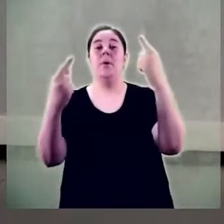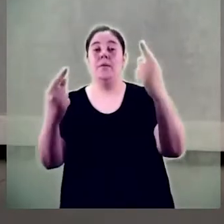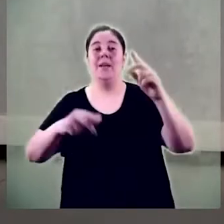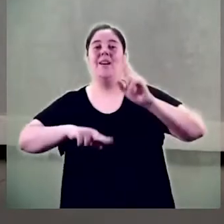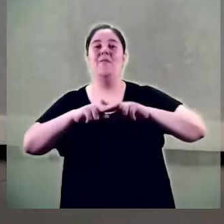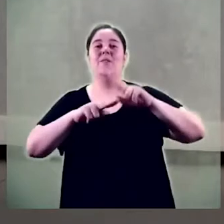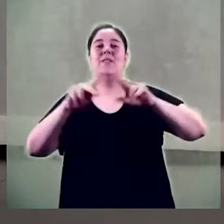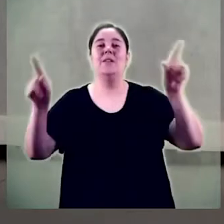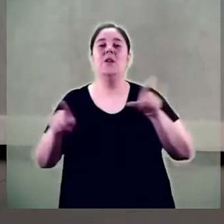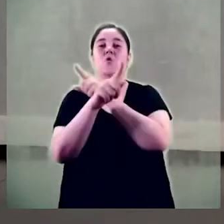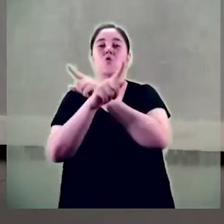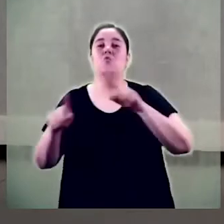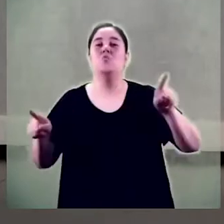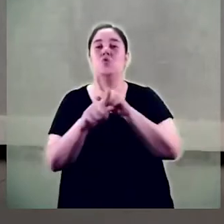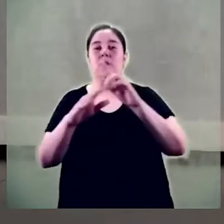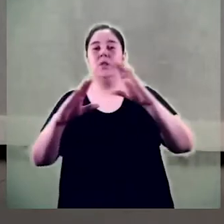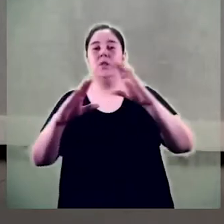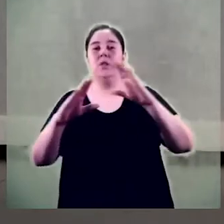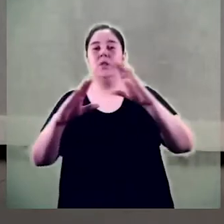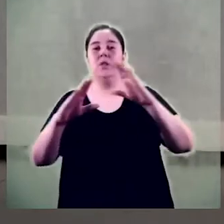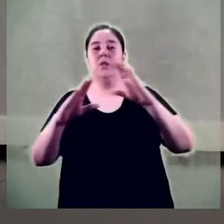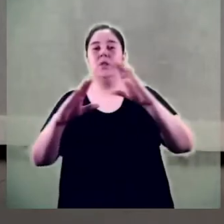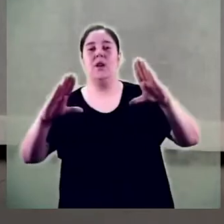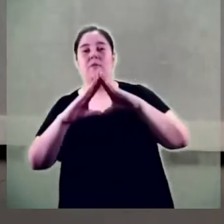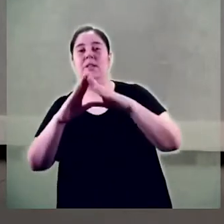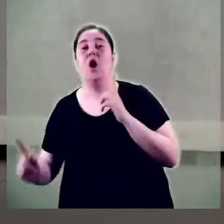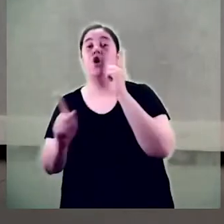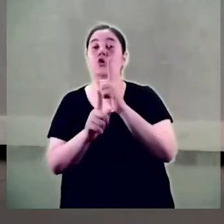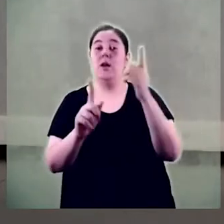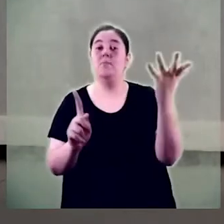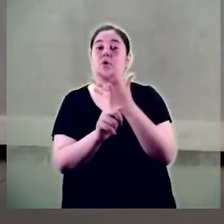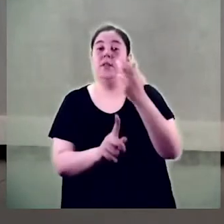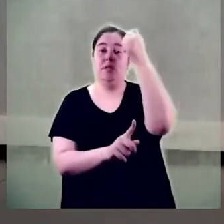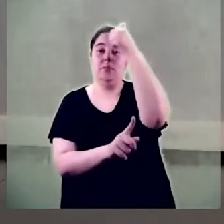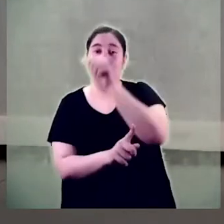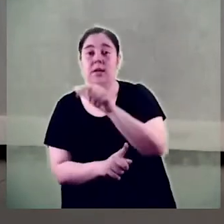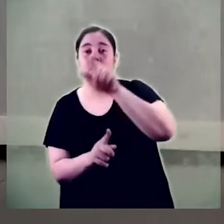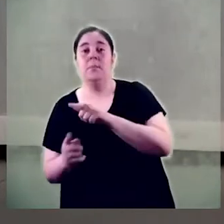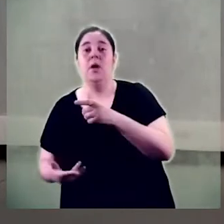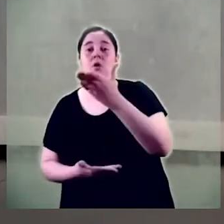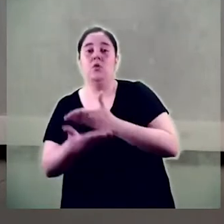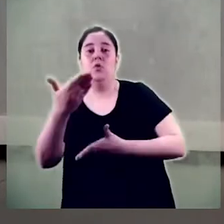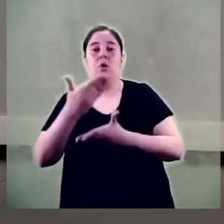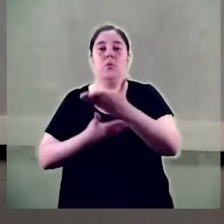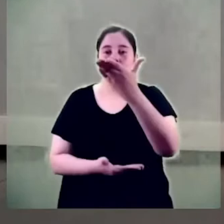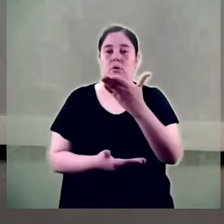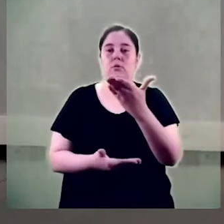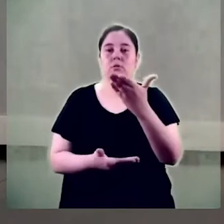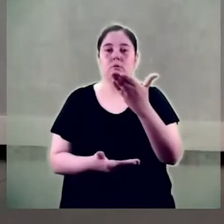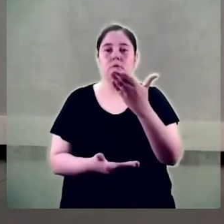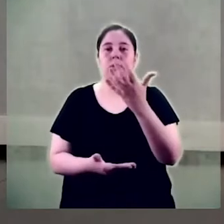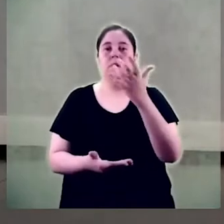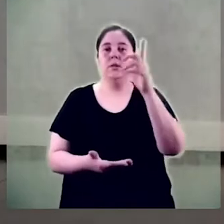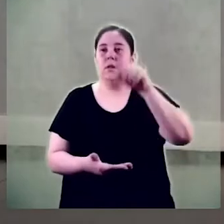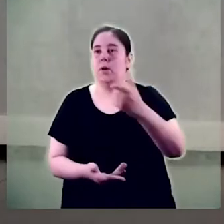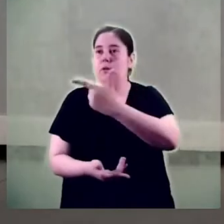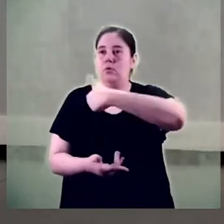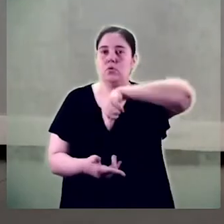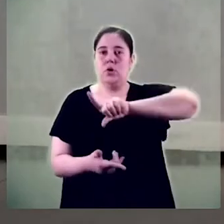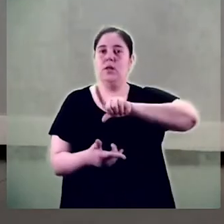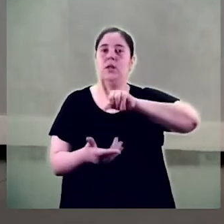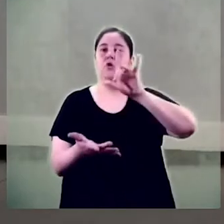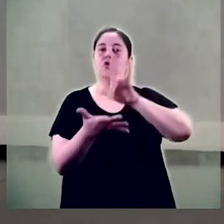contra les violències masclistes FURIAFEST en col·laboració amb la Unitat de Dinamització Comunitària. També s'han realitzat campanyes de